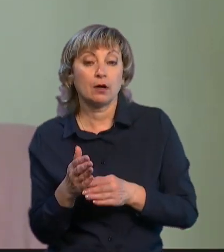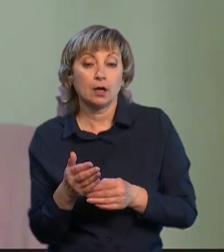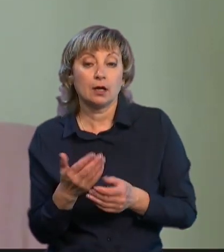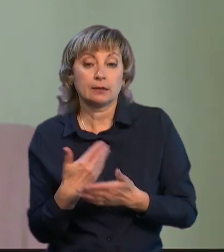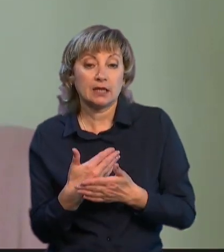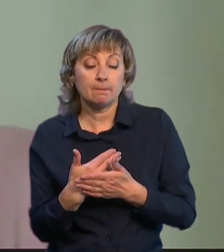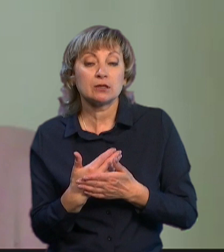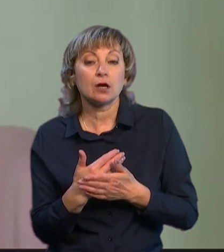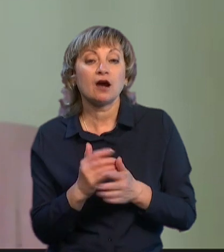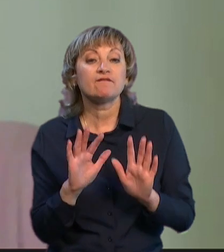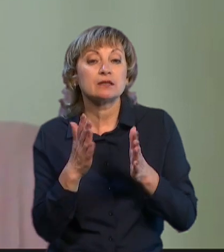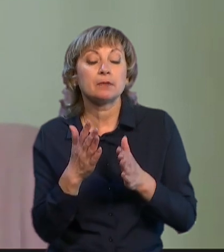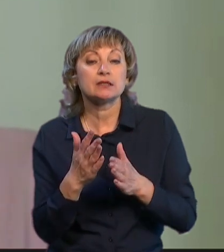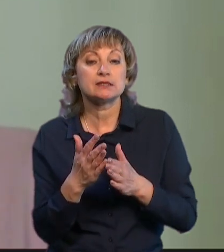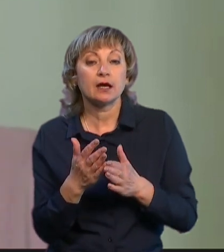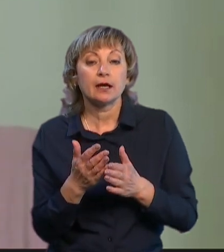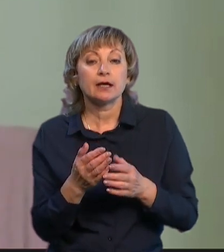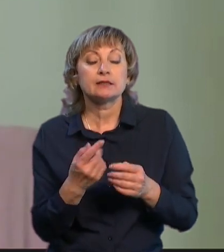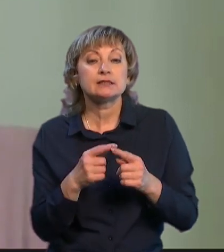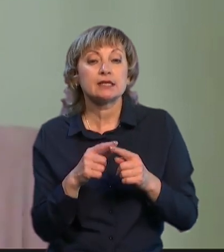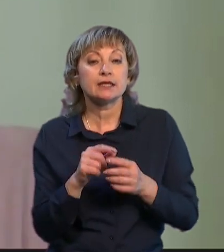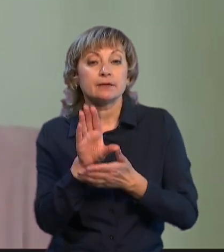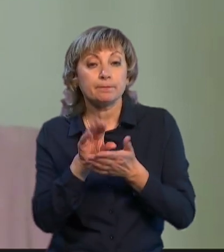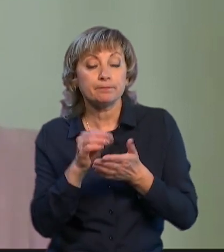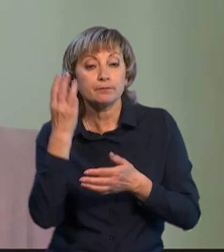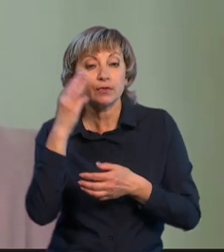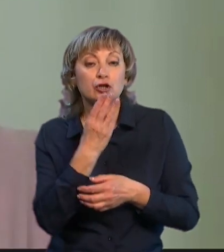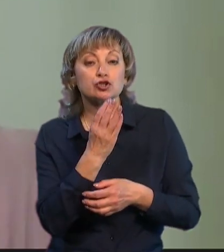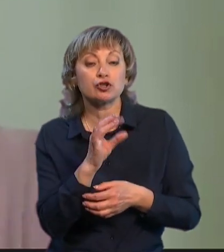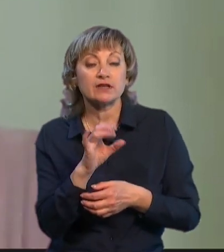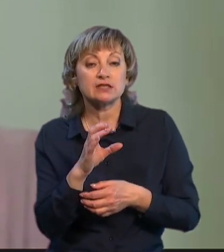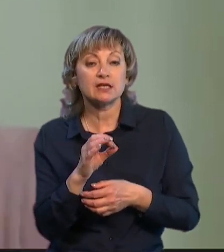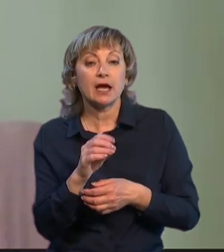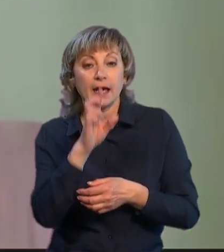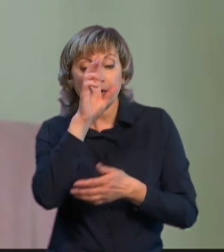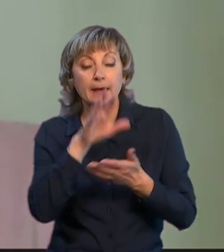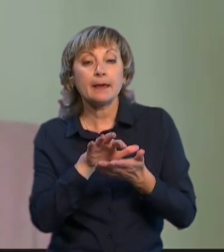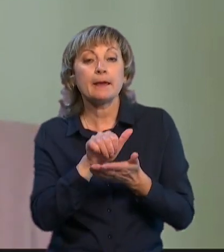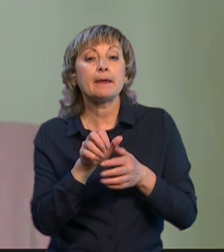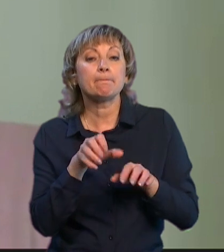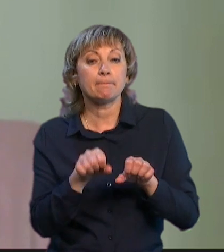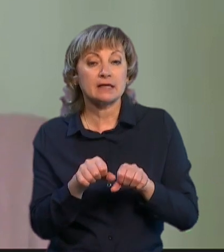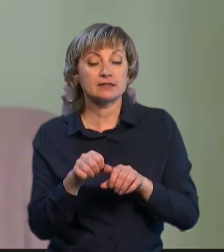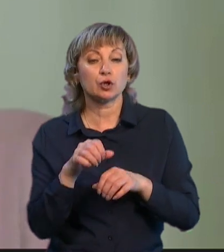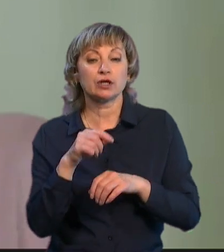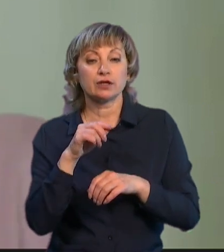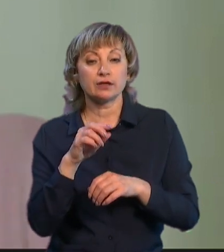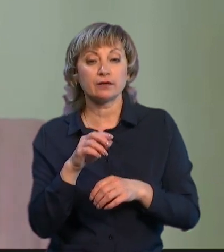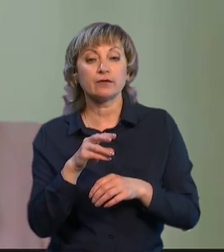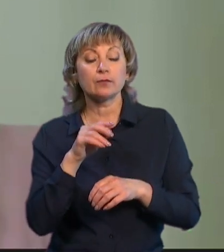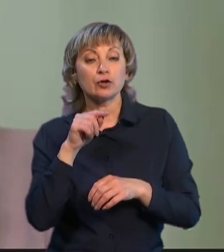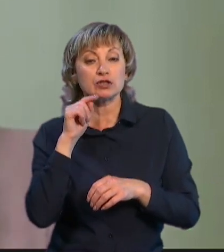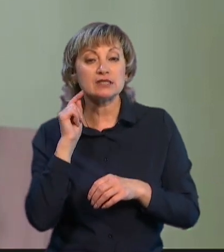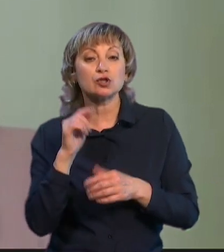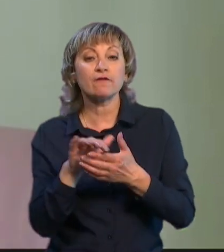збувається ніби сакралізація цієї моделі швіністичної імперської поведінки Російської Федерації і Московії.